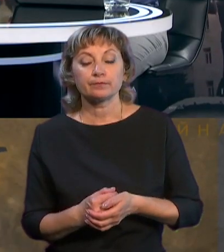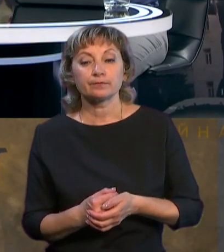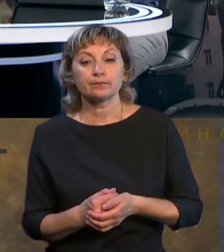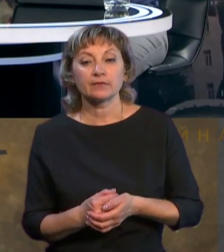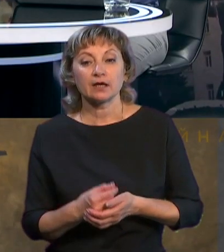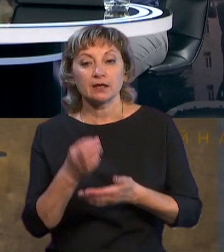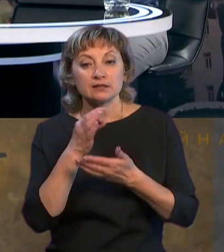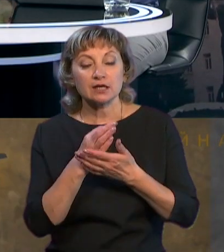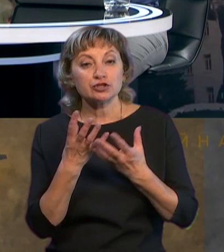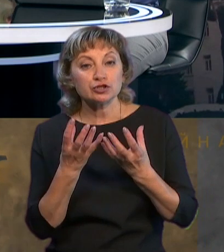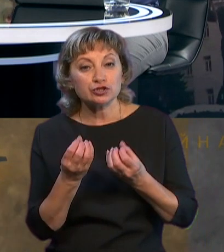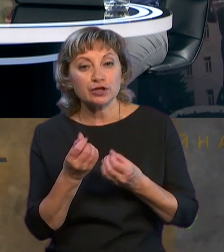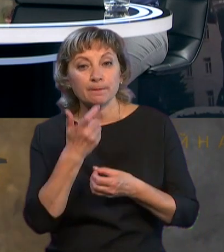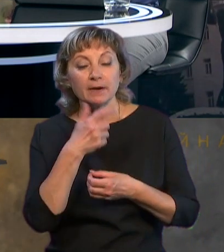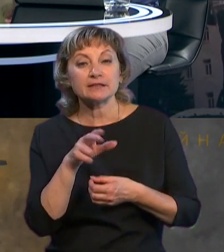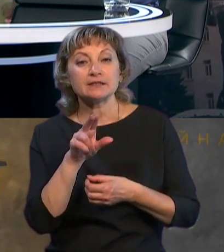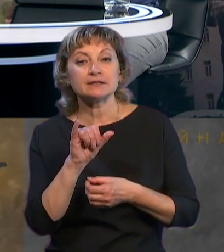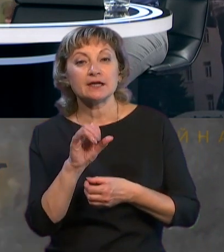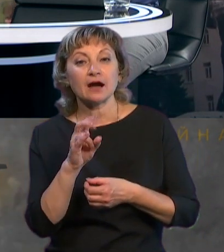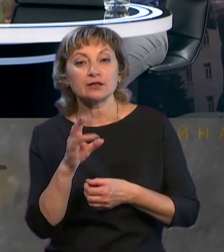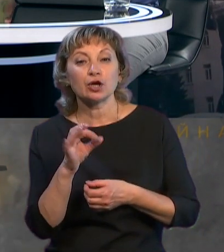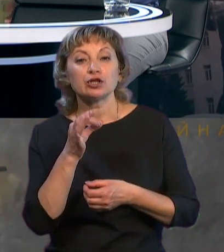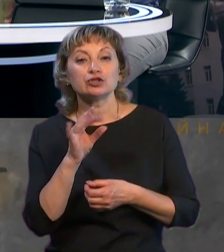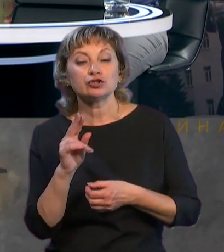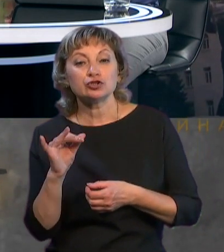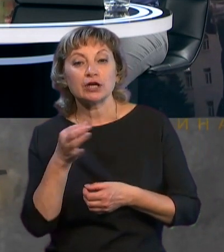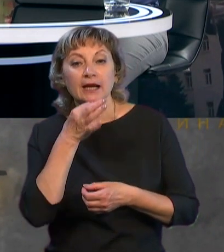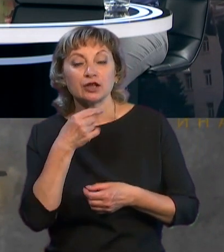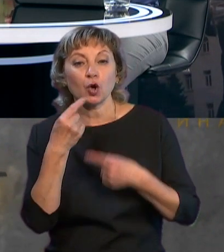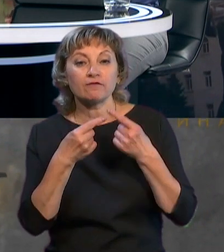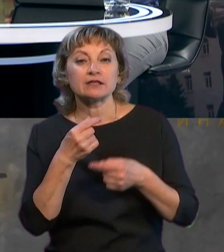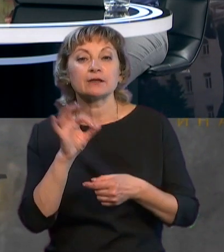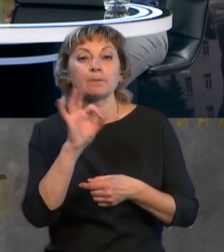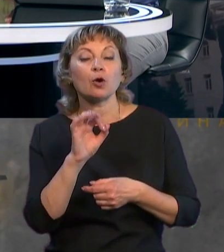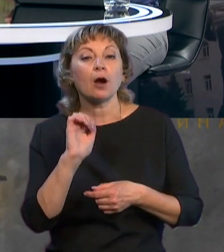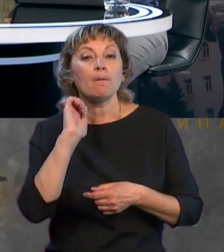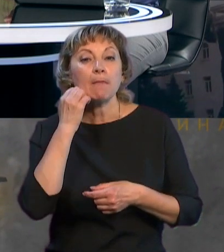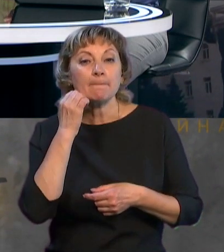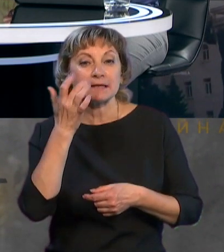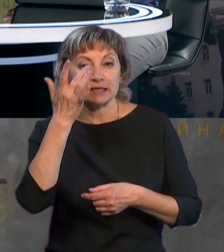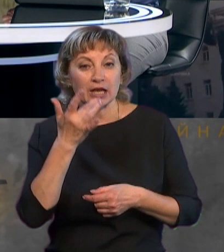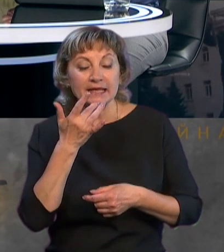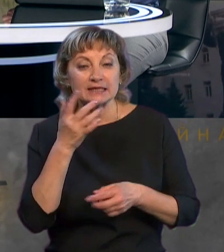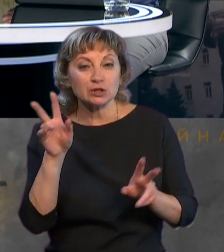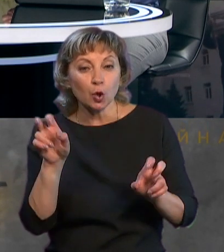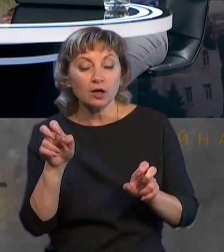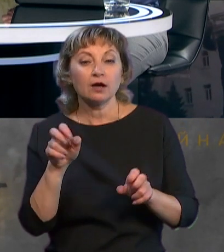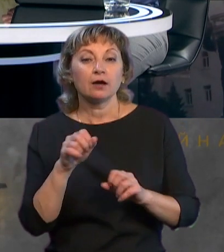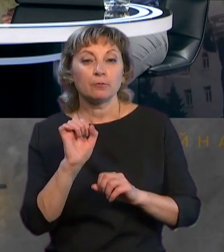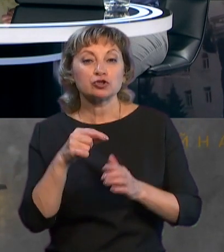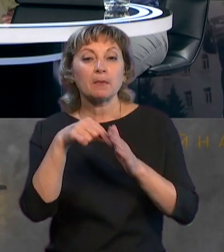Скажіть ще, пані Діано, чи рано говорити про бабине літо, чи все ж уже якось можемо характеризувати?